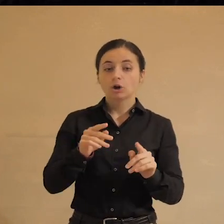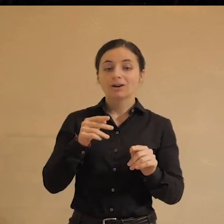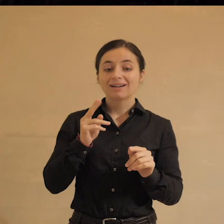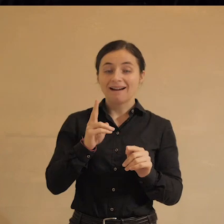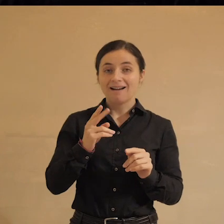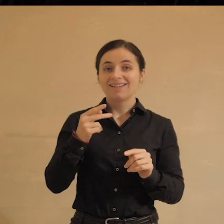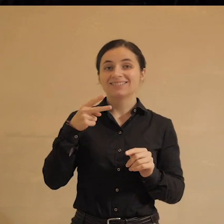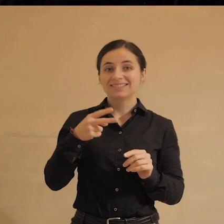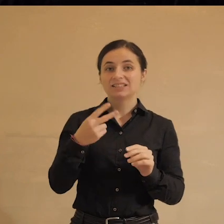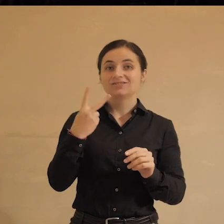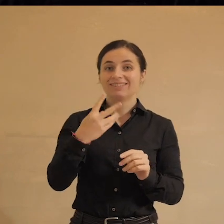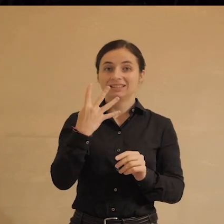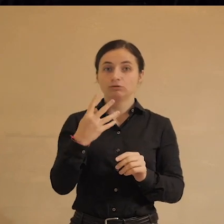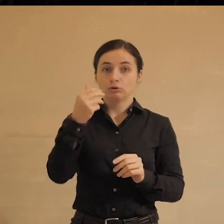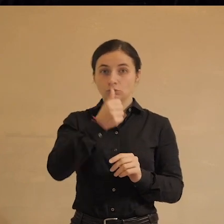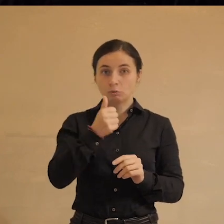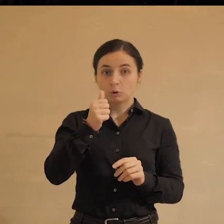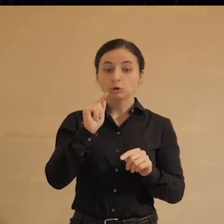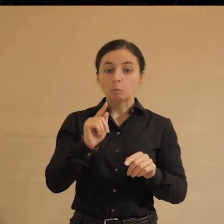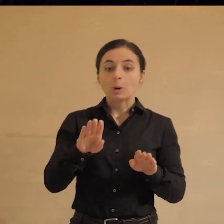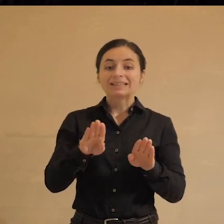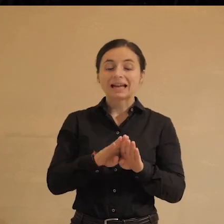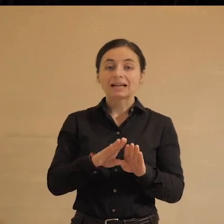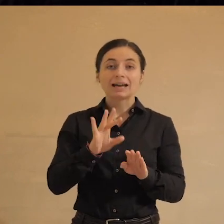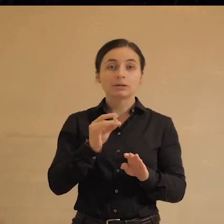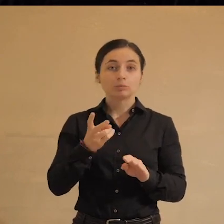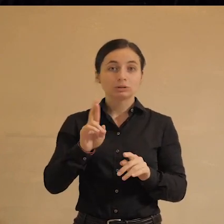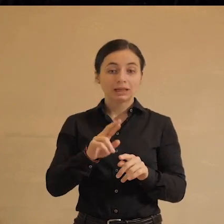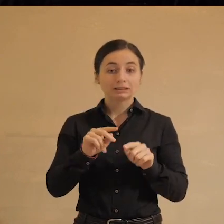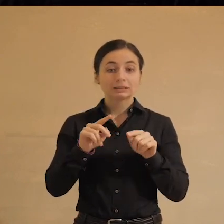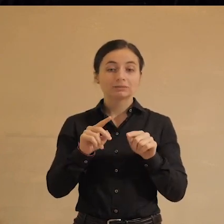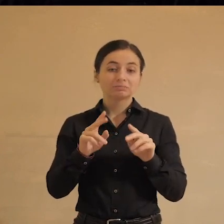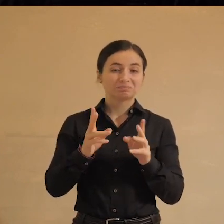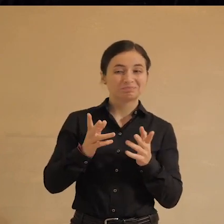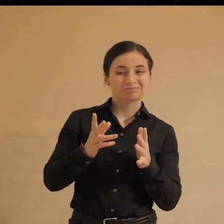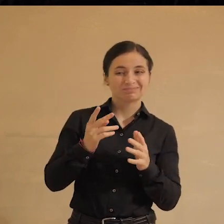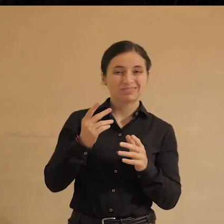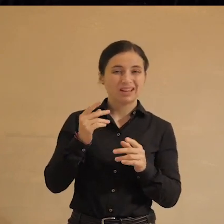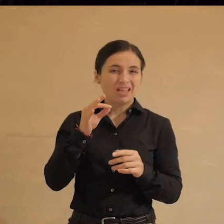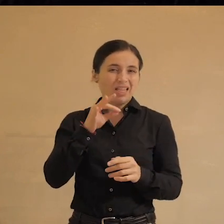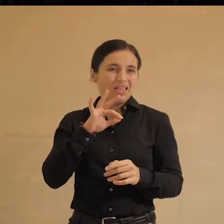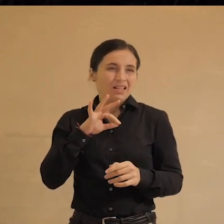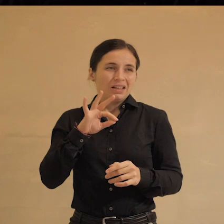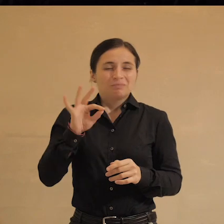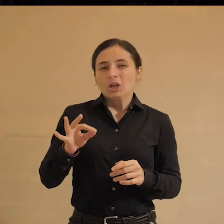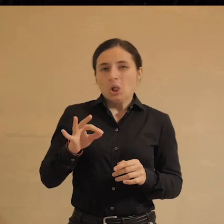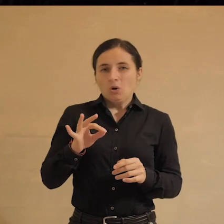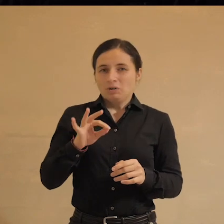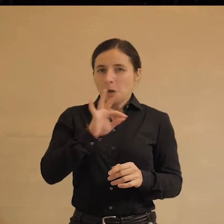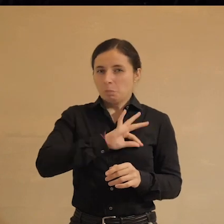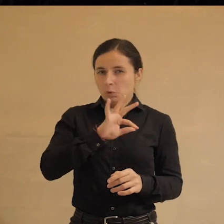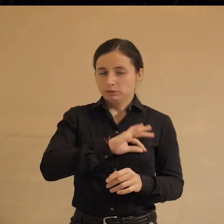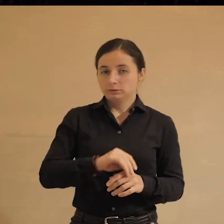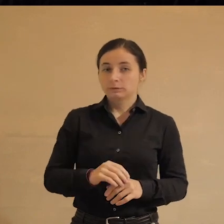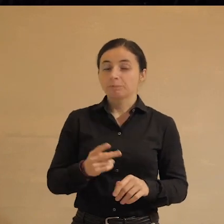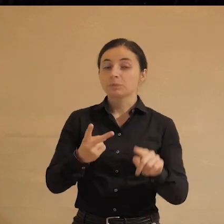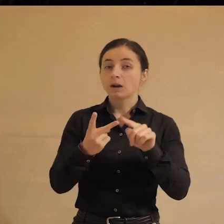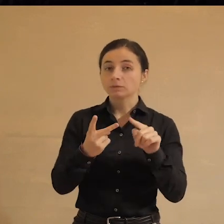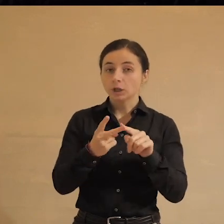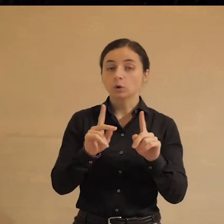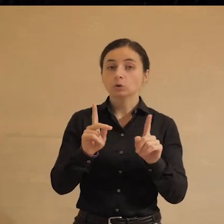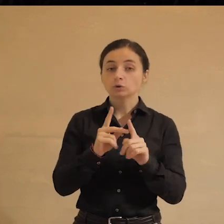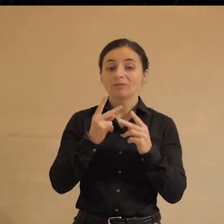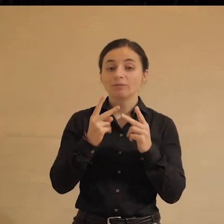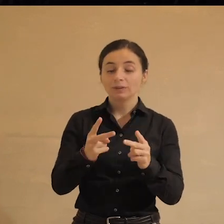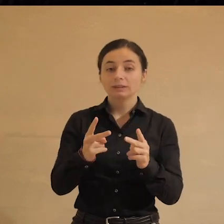2024 году такая будет репутация у этого инструмента, что им будет как-то не очень ловко пользоваться. И второе, понять, в чем дело. Вот эти